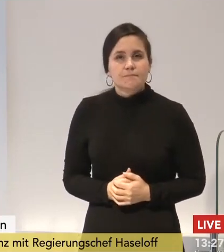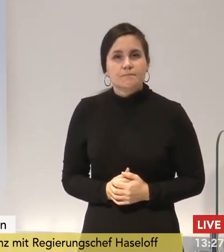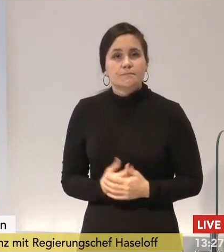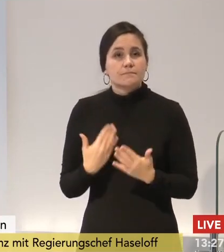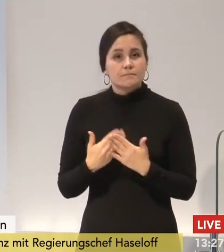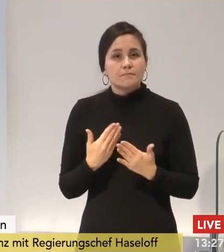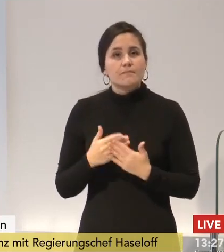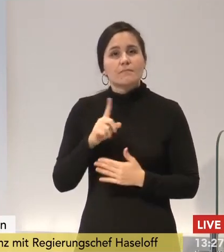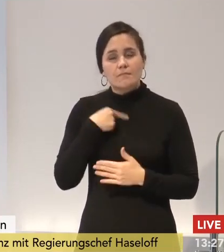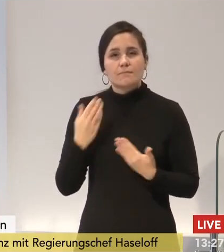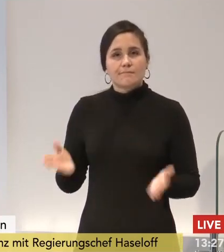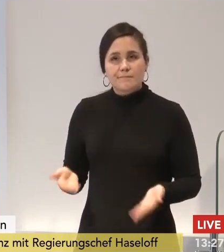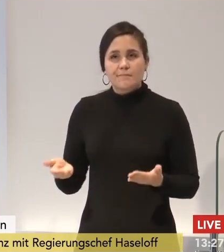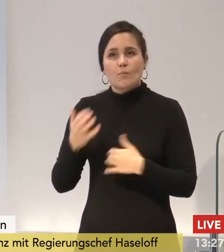bringen.